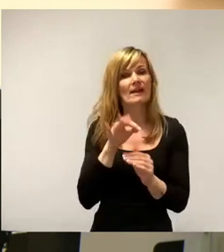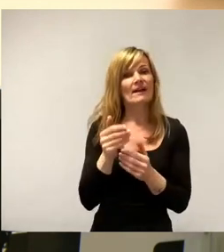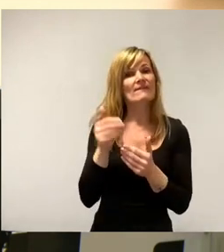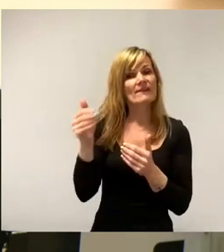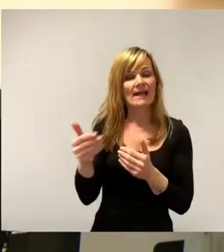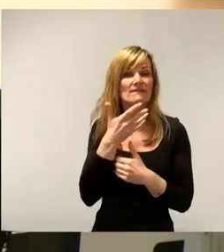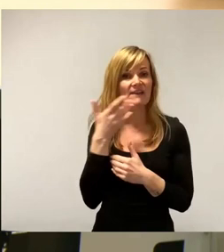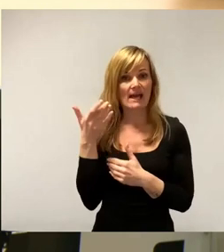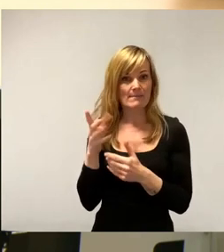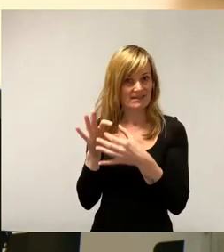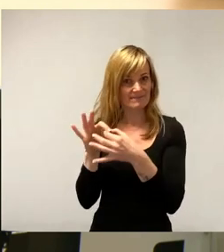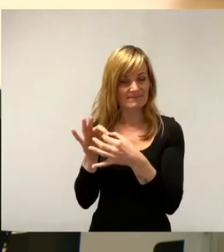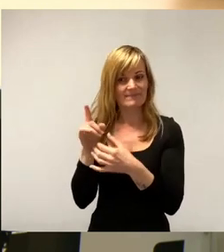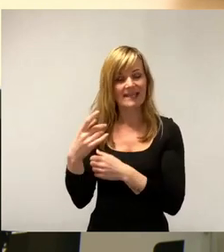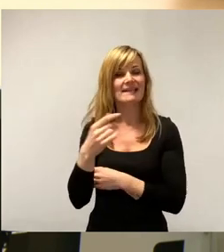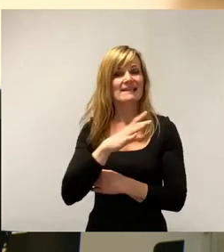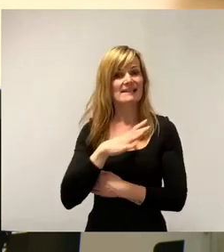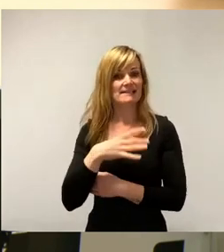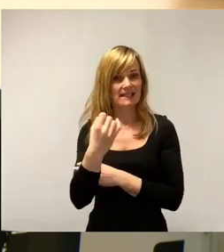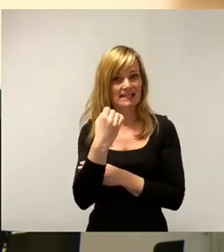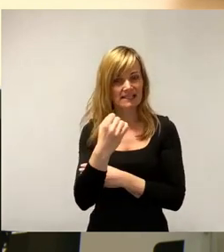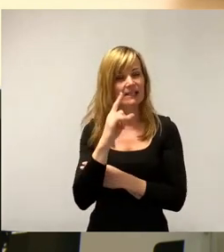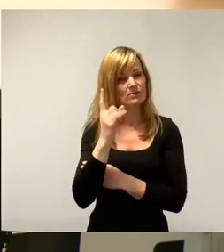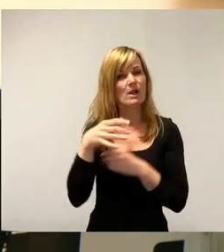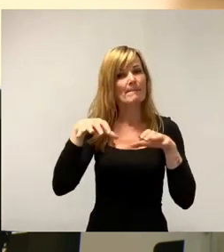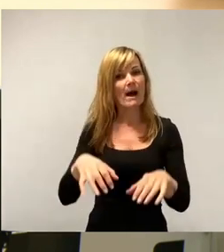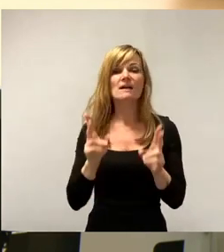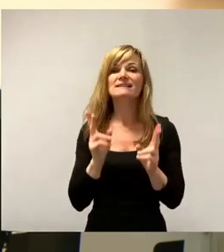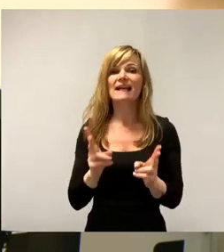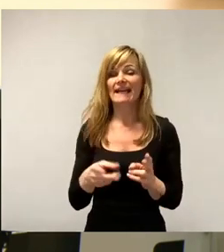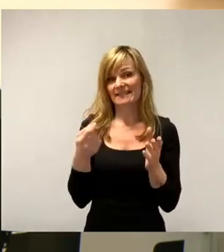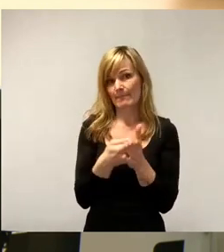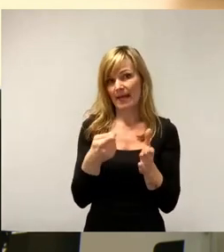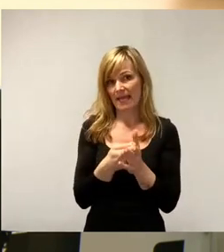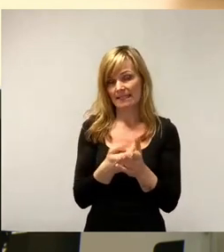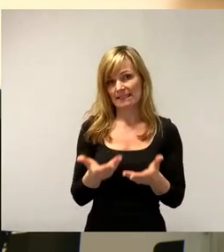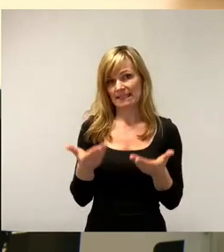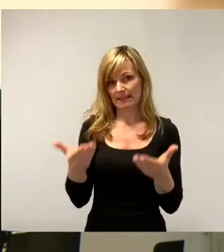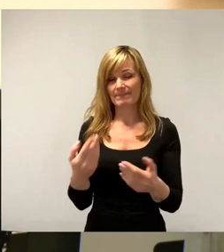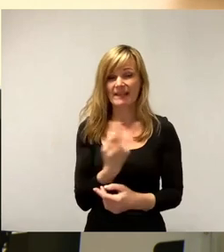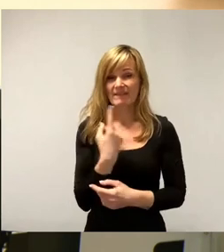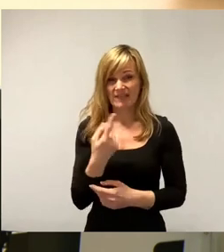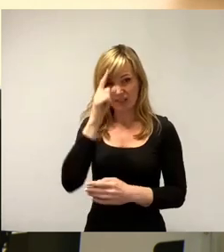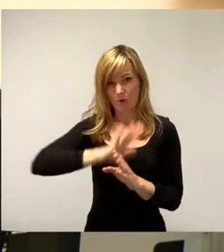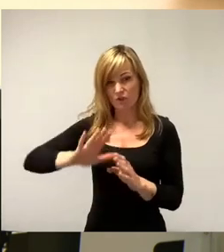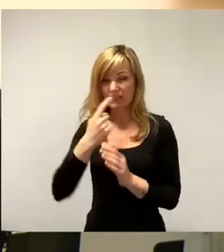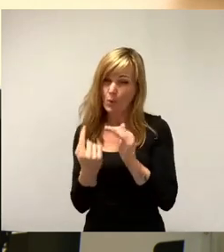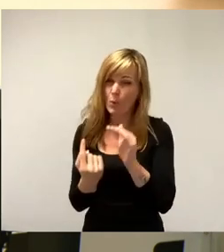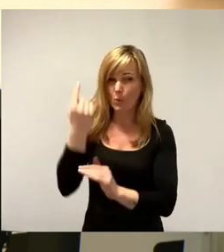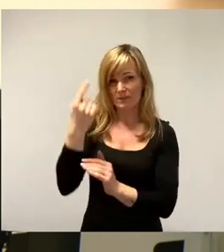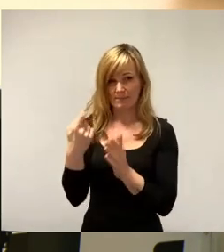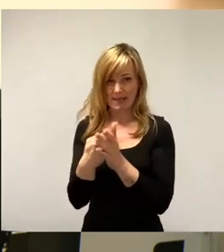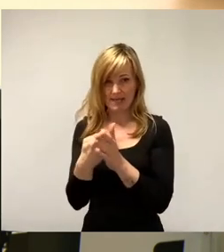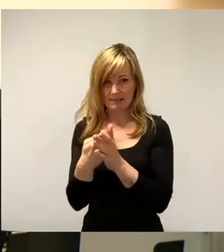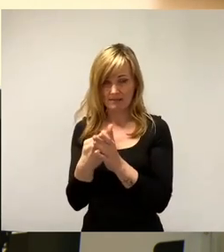die Sachsenenergie marktgerechte Preise haben, weil wir haben ja die höchsten Preise mit in Deutschland. Und das hat zwei Aspekte